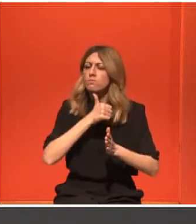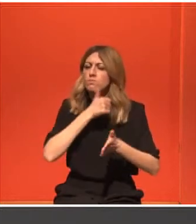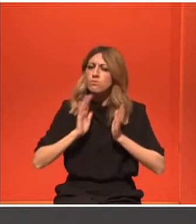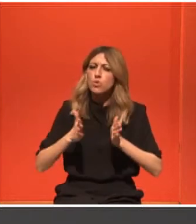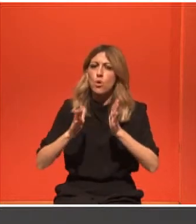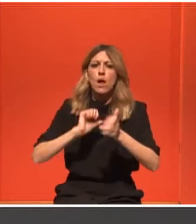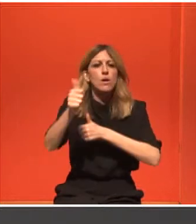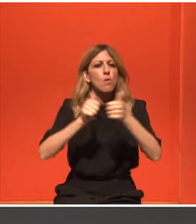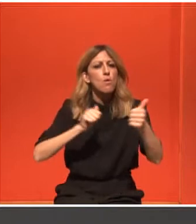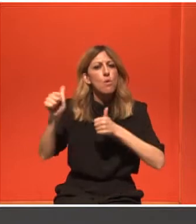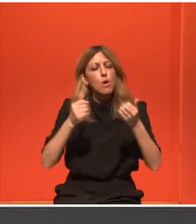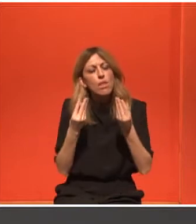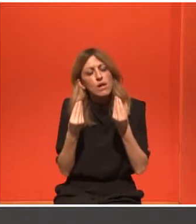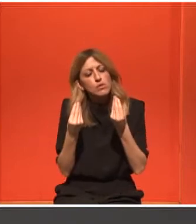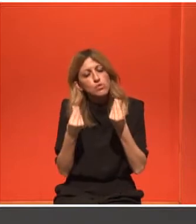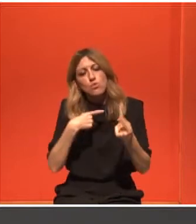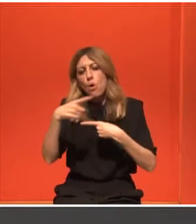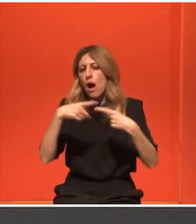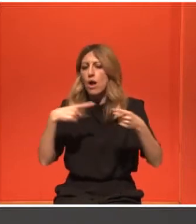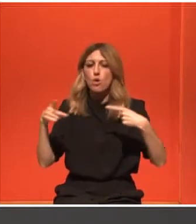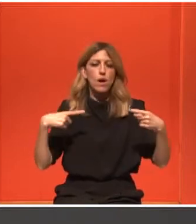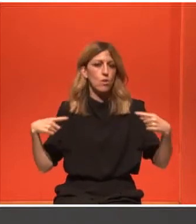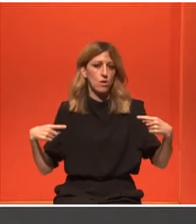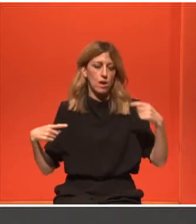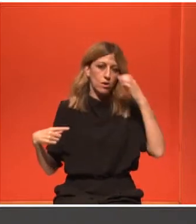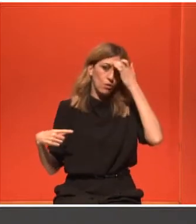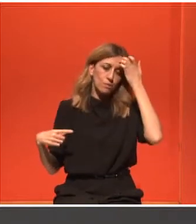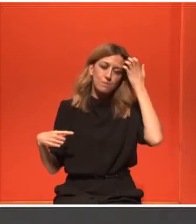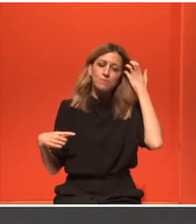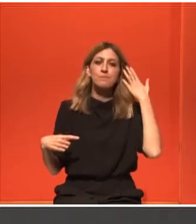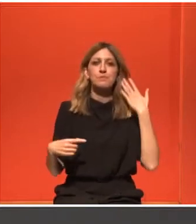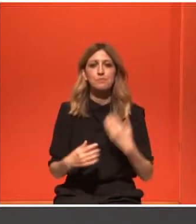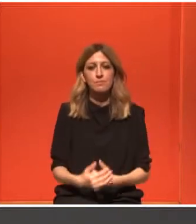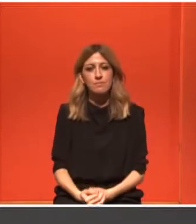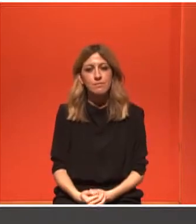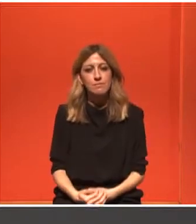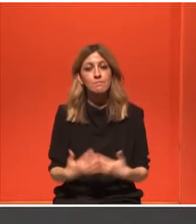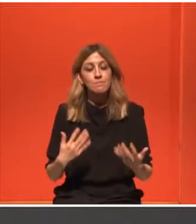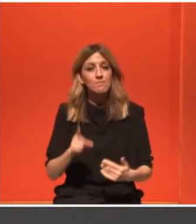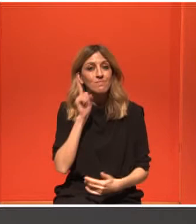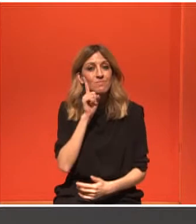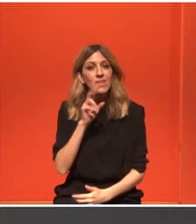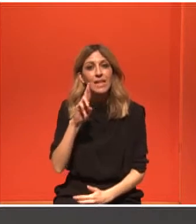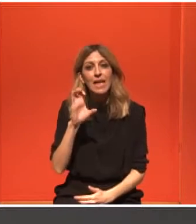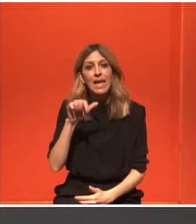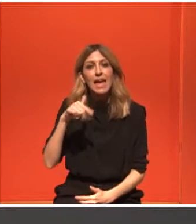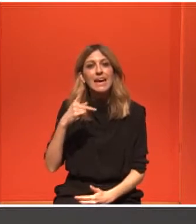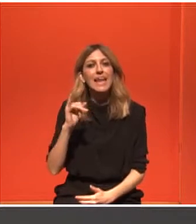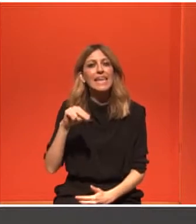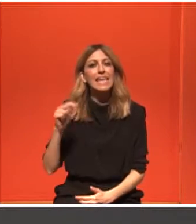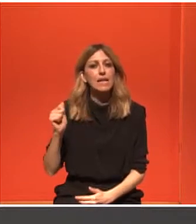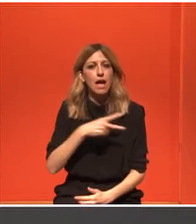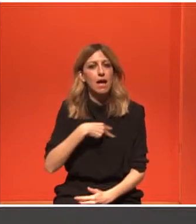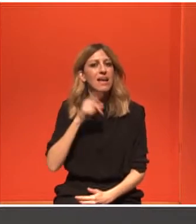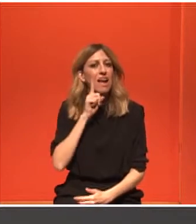βιωματικά, ας ξεκινήσουμε να το ακούμε. Μαζί μας λοιπόν είναι η Ρεγγίνα Ημακέδου, είναι καθηγήτρια φυσικής